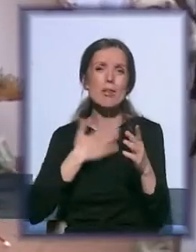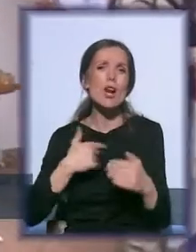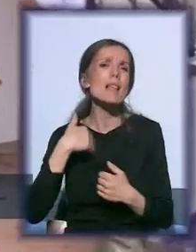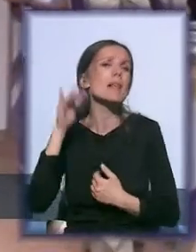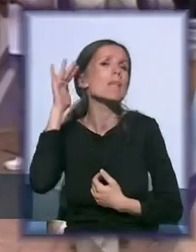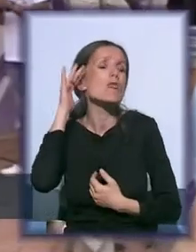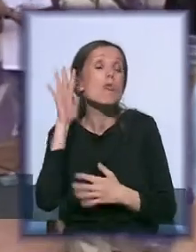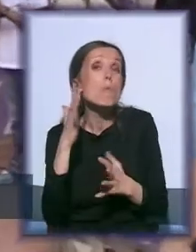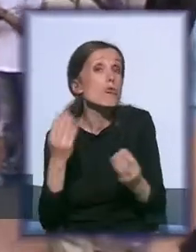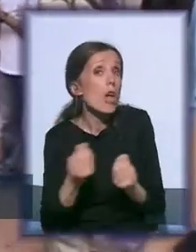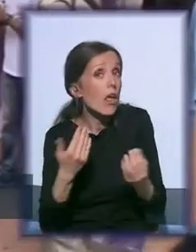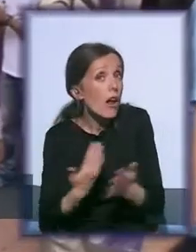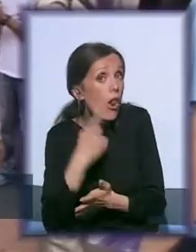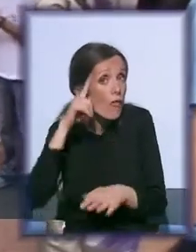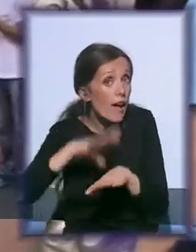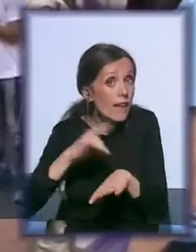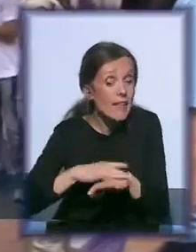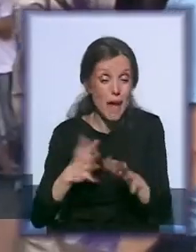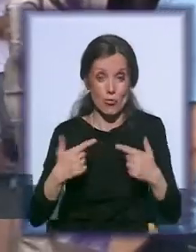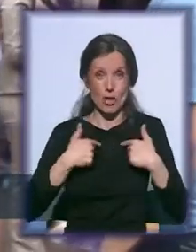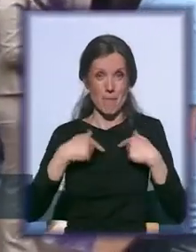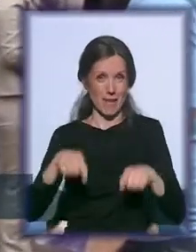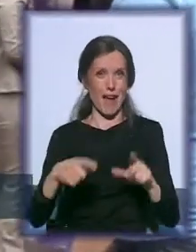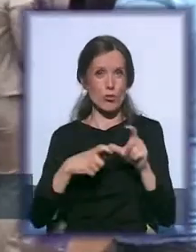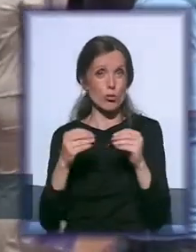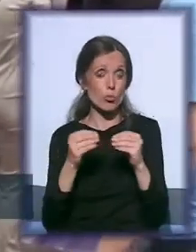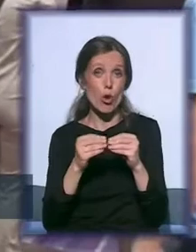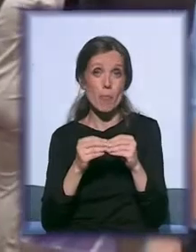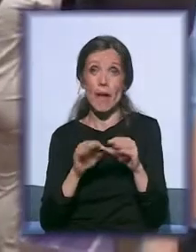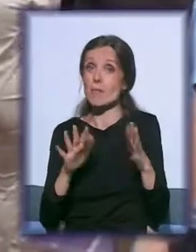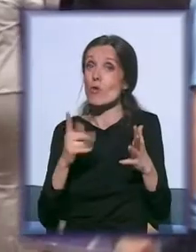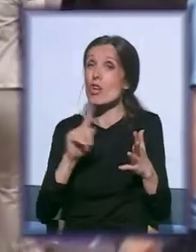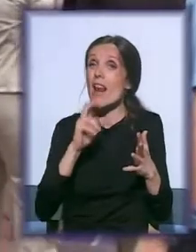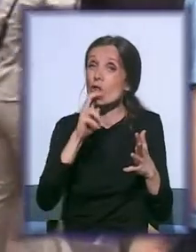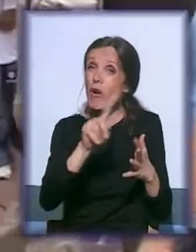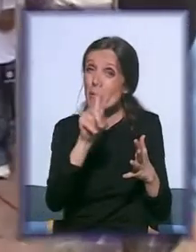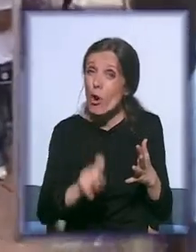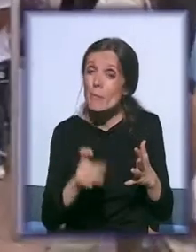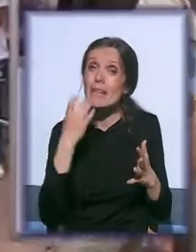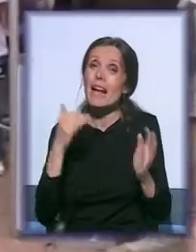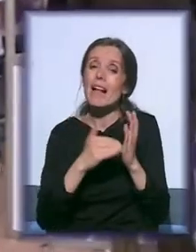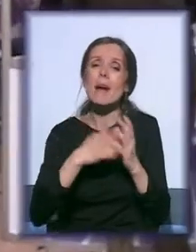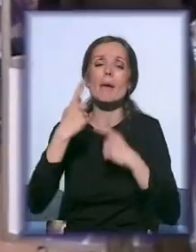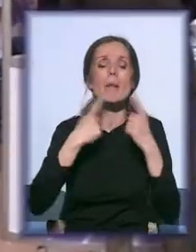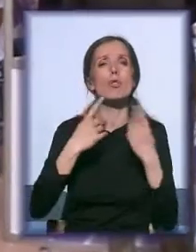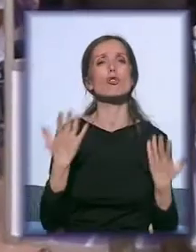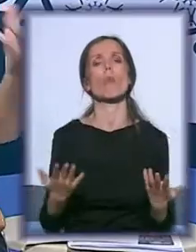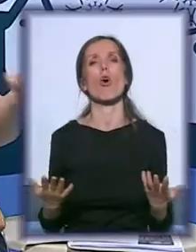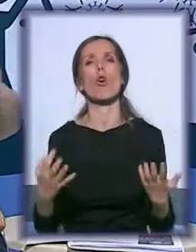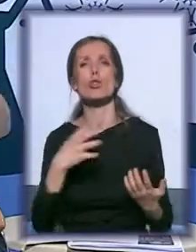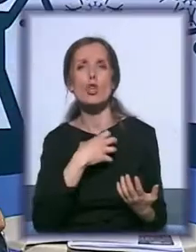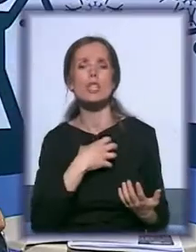nova ideja? Šta je ono što možda mi kao kuća Studio B ne odgovaramo na pitanje kada treba da pričamo o socijalnom